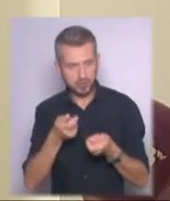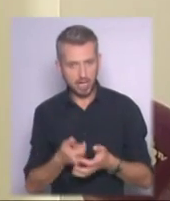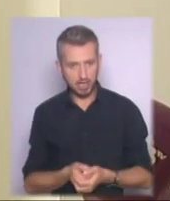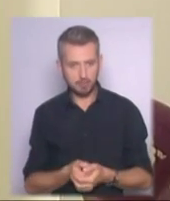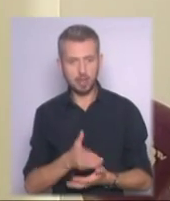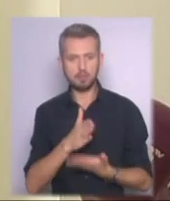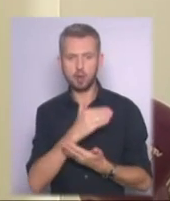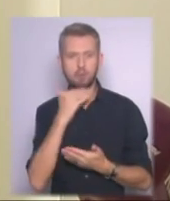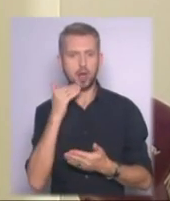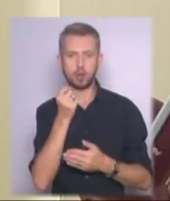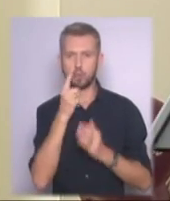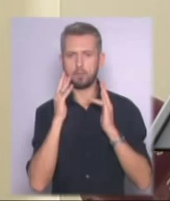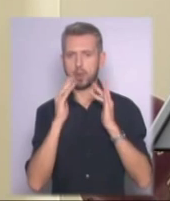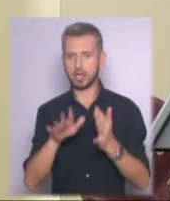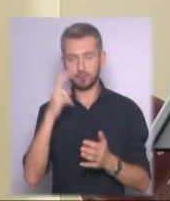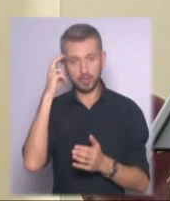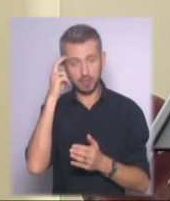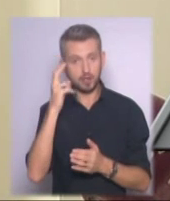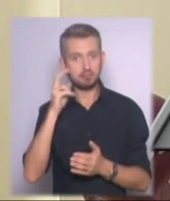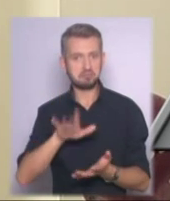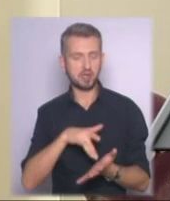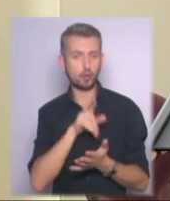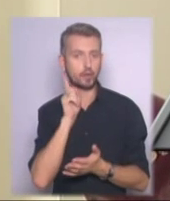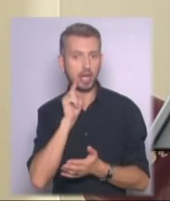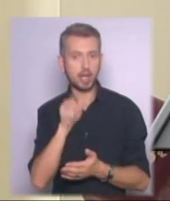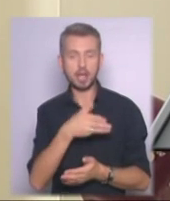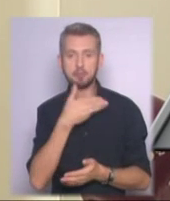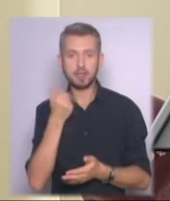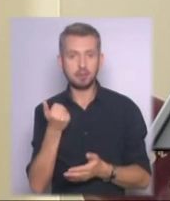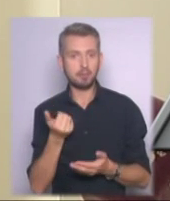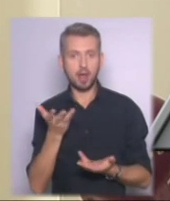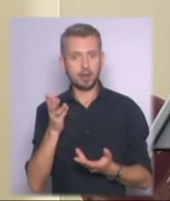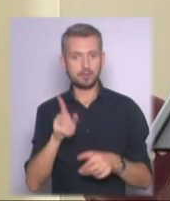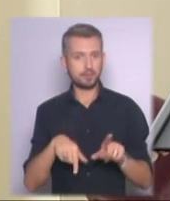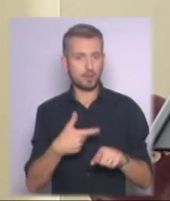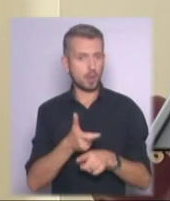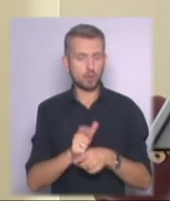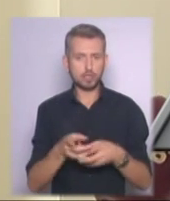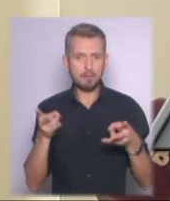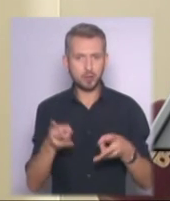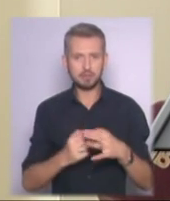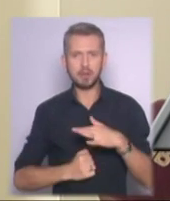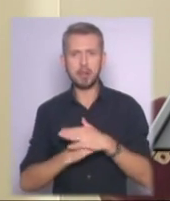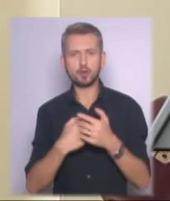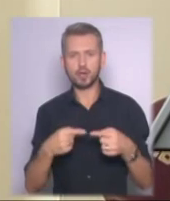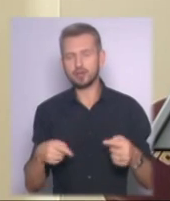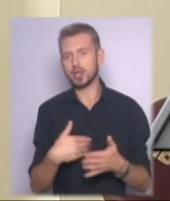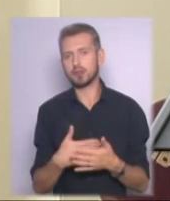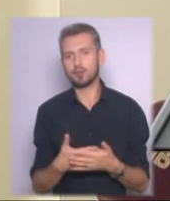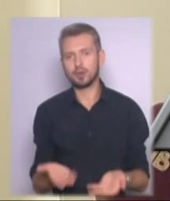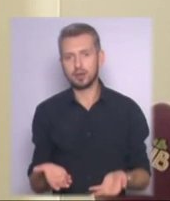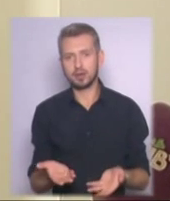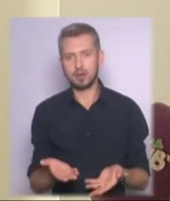парків в Києві, місто є справді зелене, але там немає деколи таких дуже потрібних базових речей. Скажімо, там